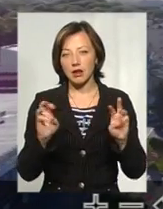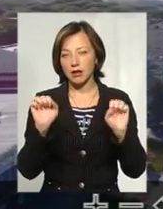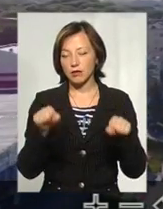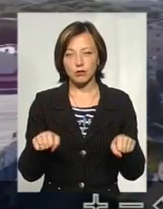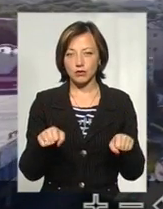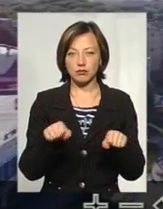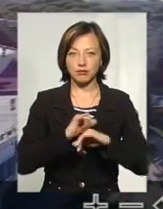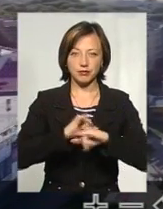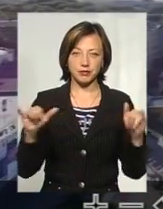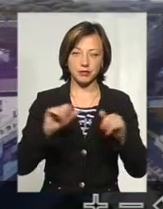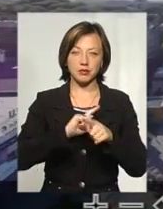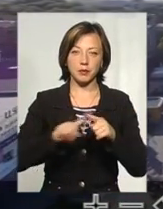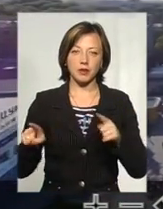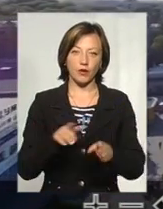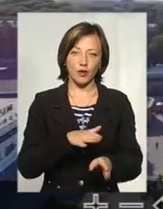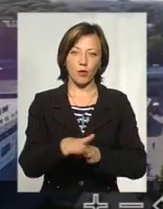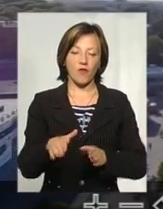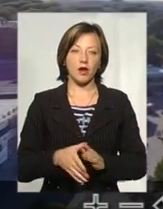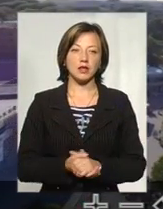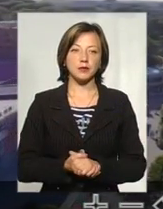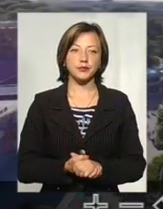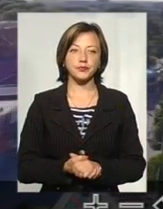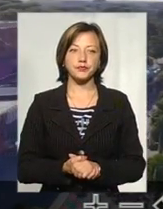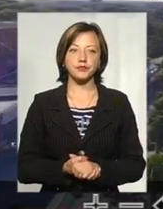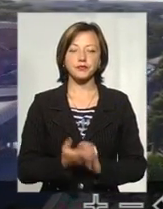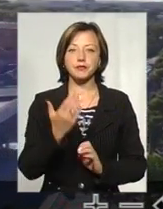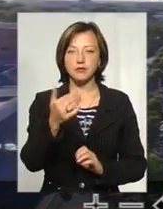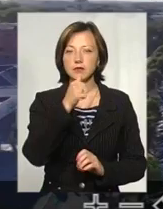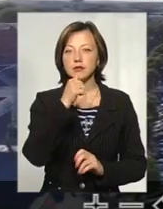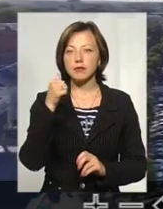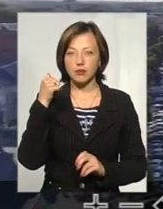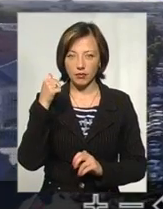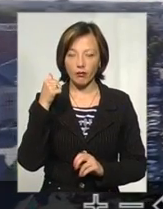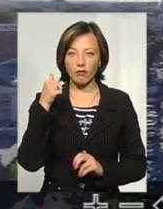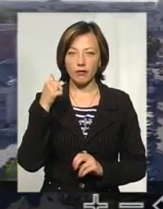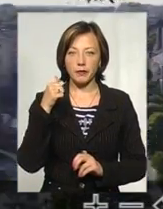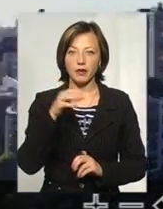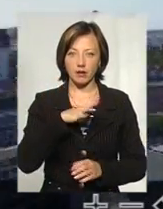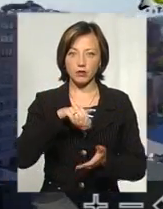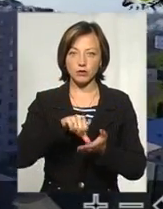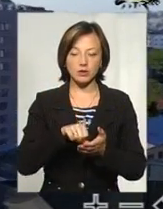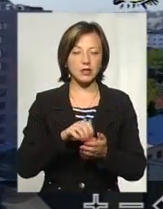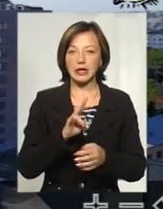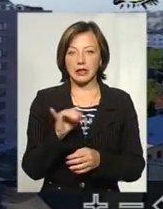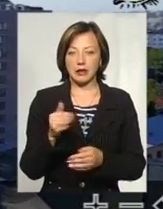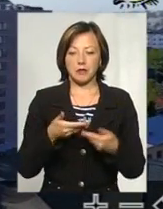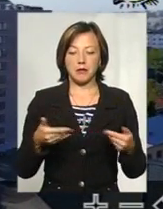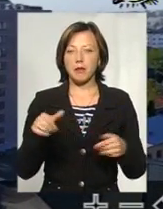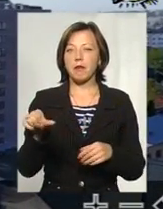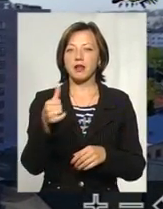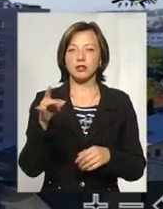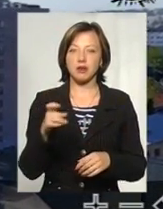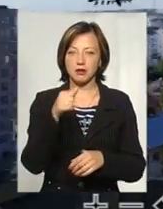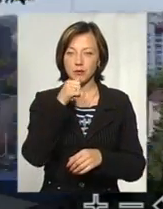відбуватися. Скажіть, а ви минулого року брали у конкурси? Ні, ми перший раз взагалі пробуємо.